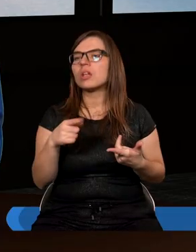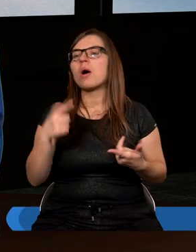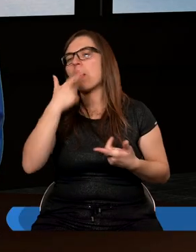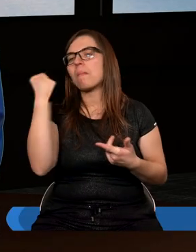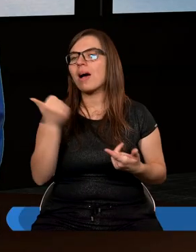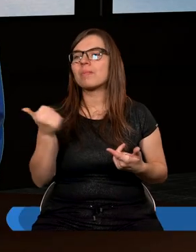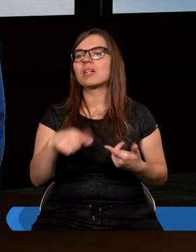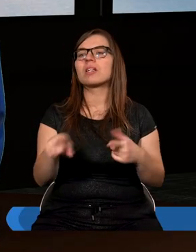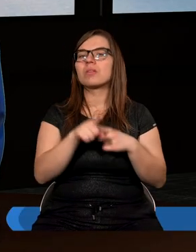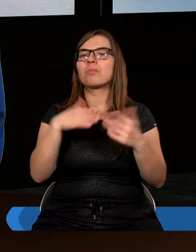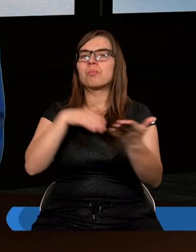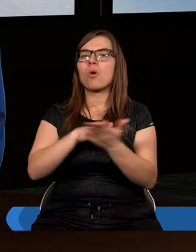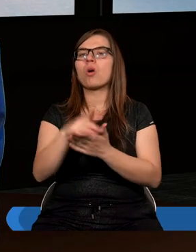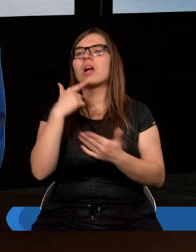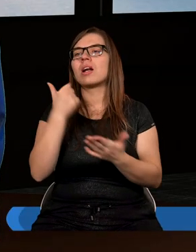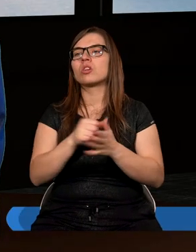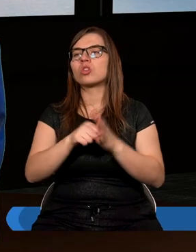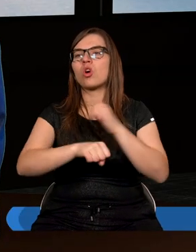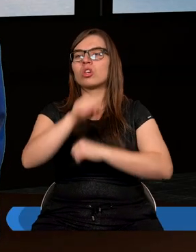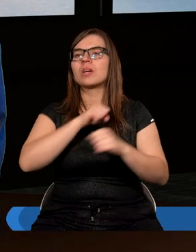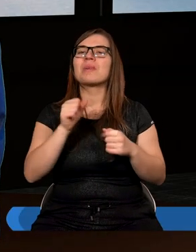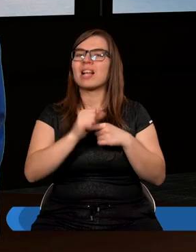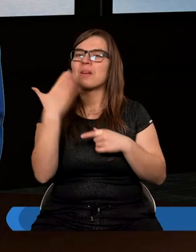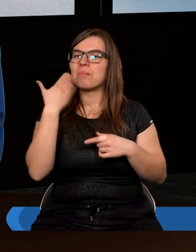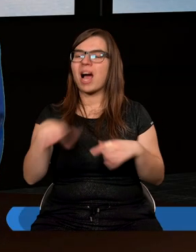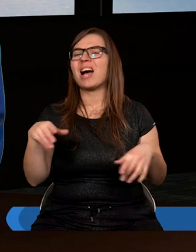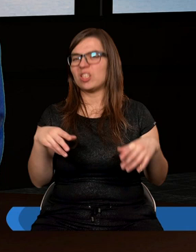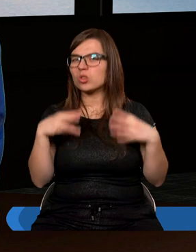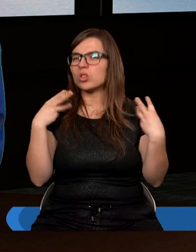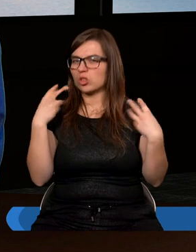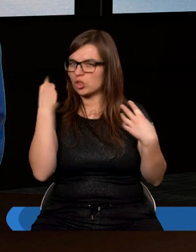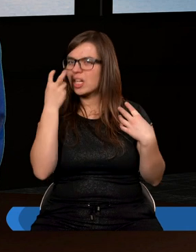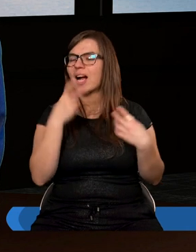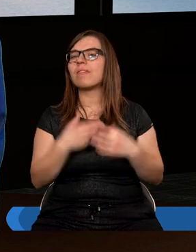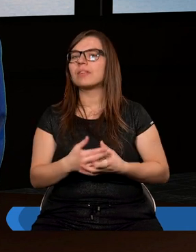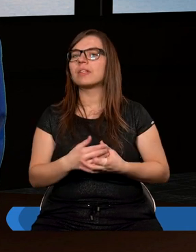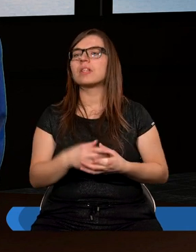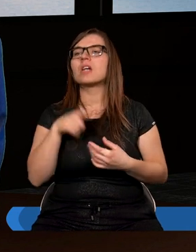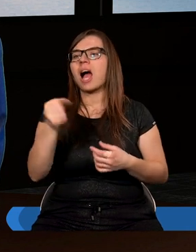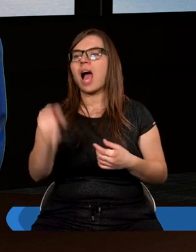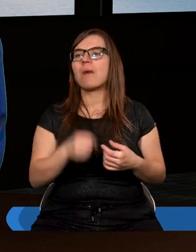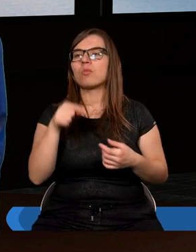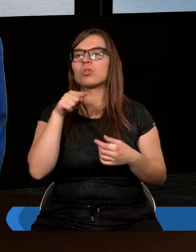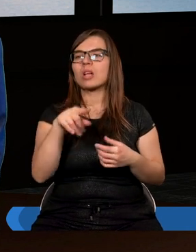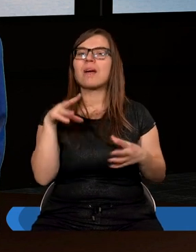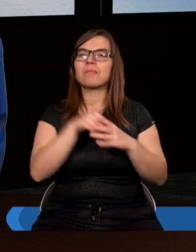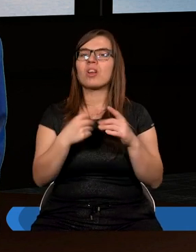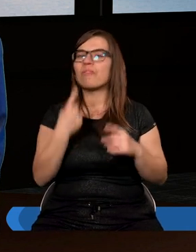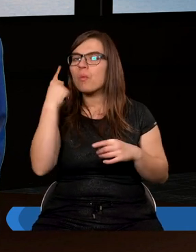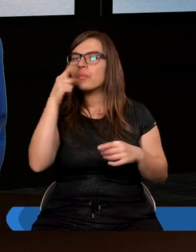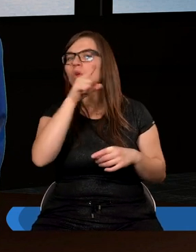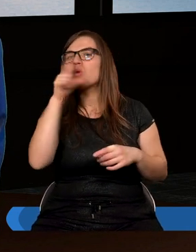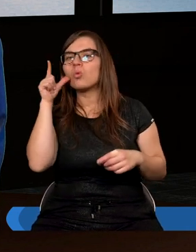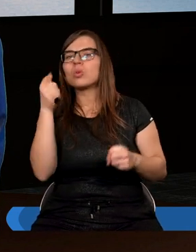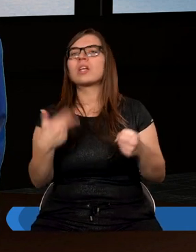Pamiętam początek listu do Rzymian. jest taki bardzo wymowny akurat, bo apostoł tam wspomina o